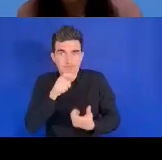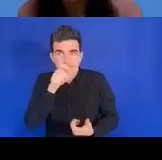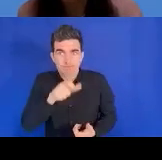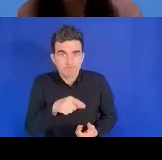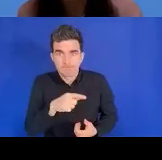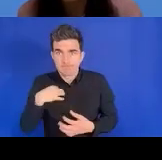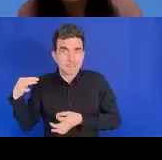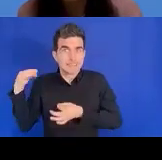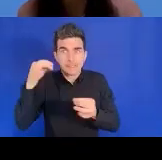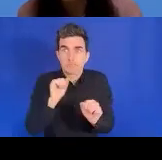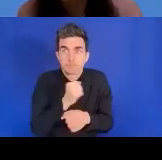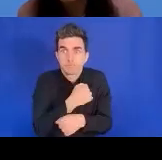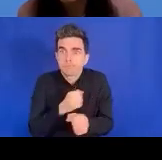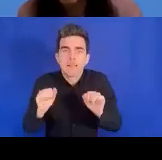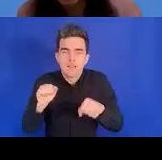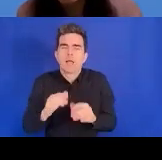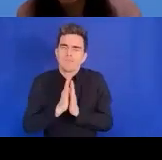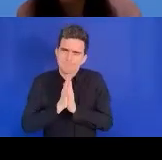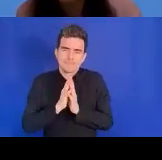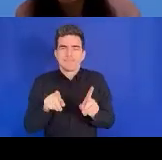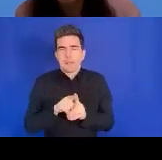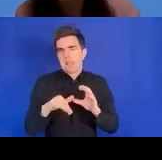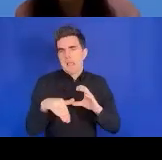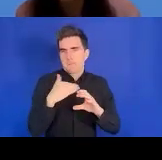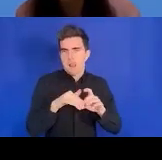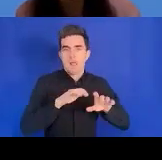partager ce lien avec vous au cours,